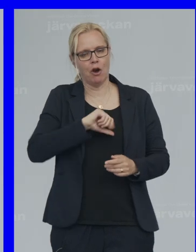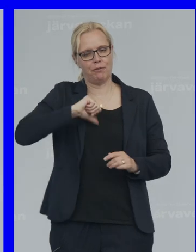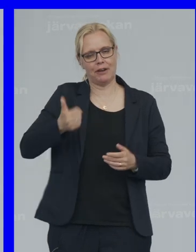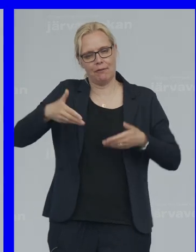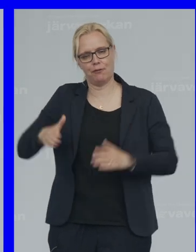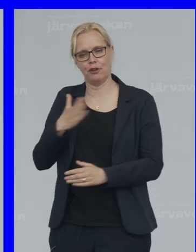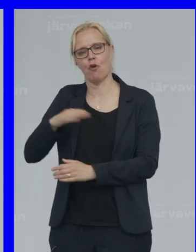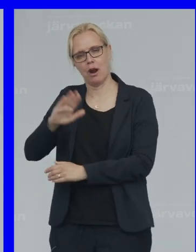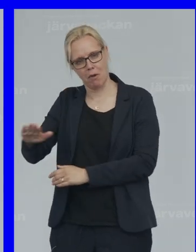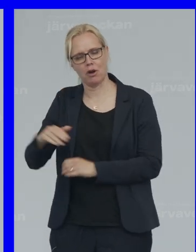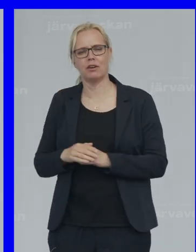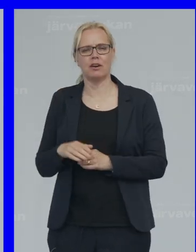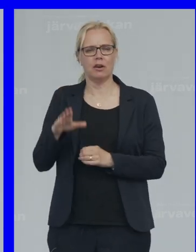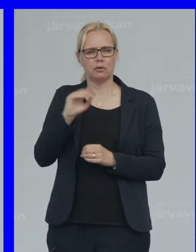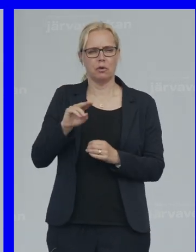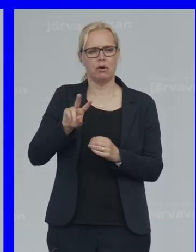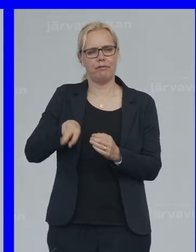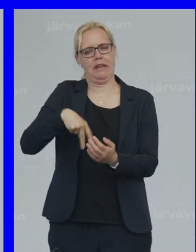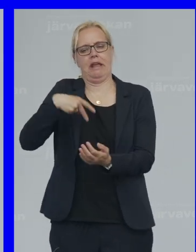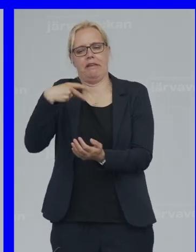När vi Ramlar ner